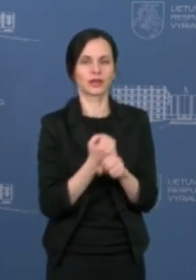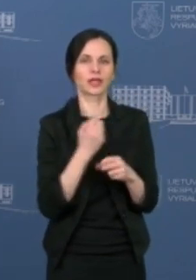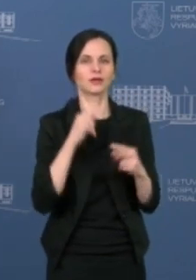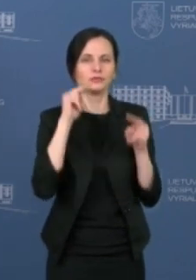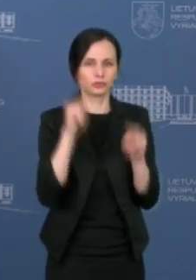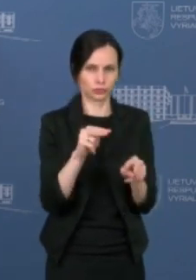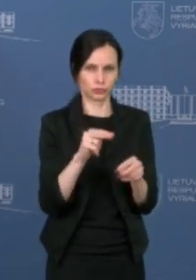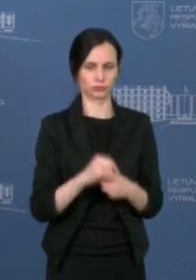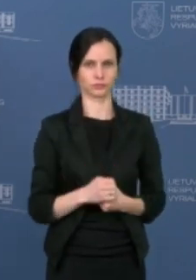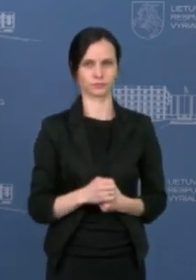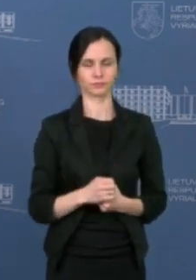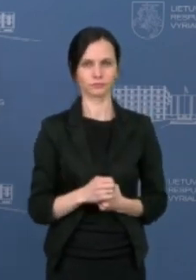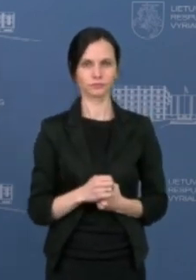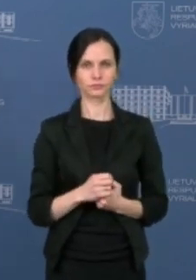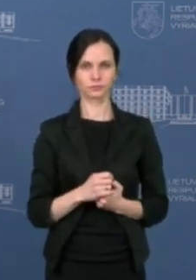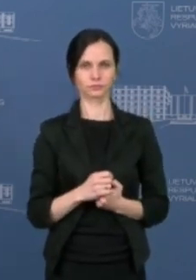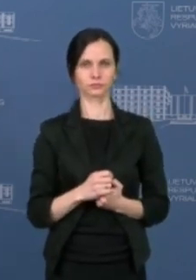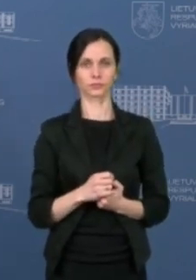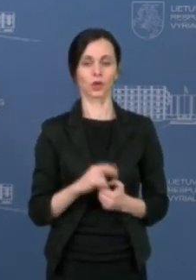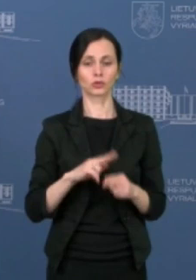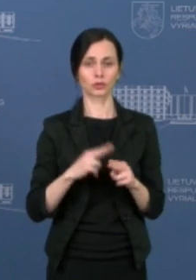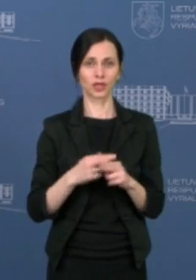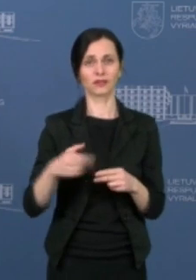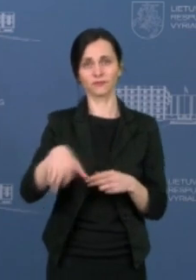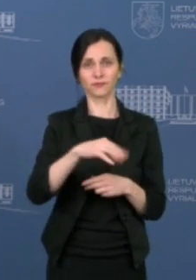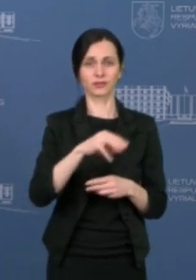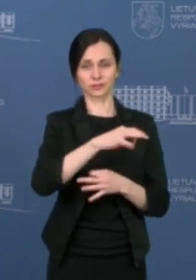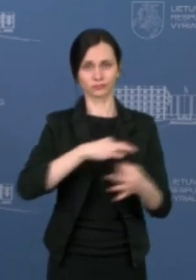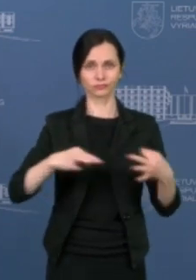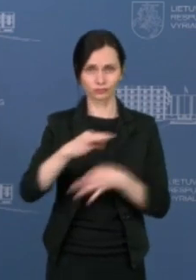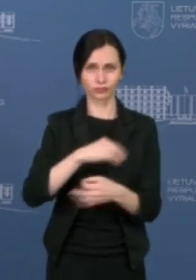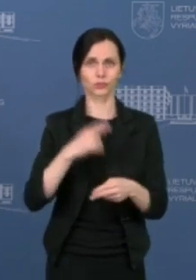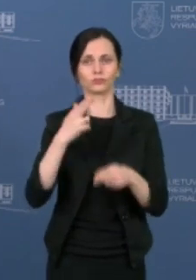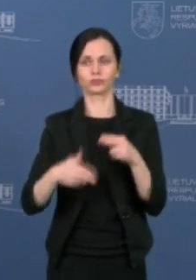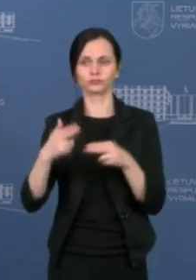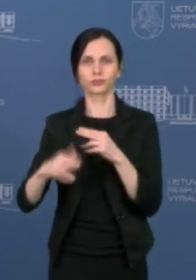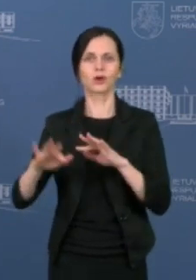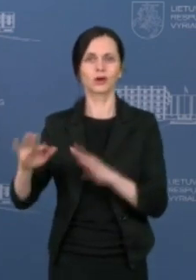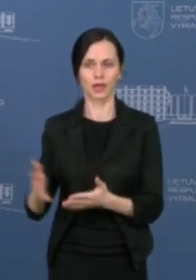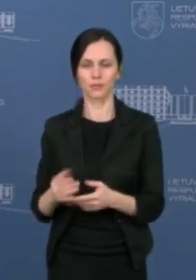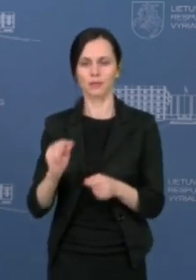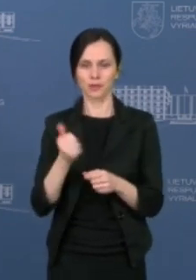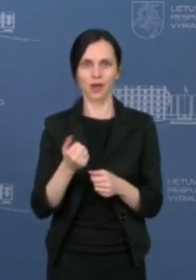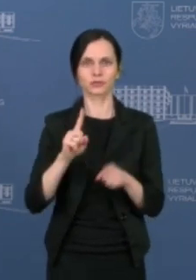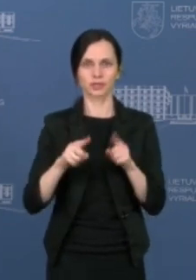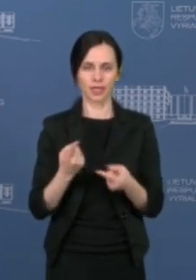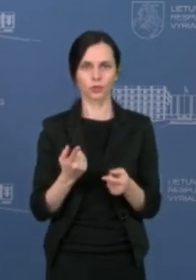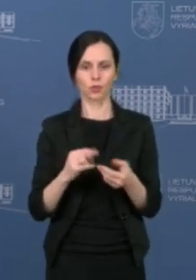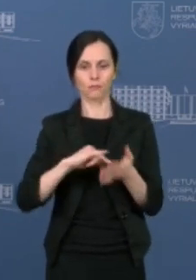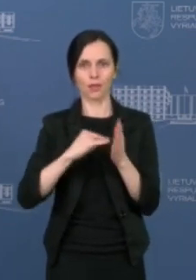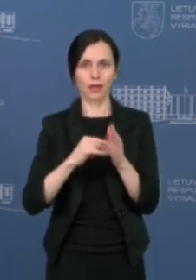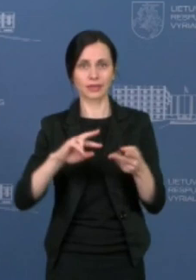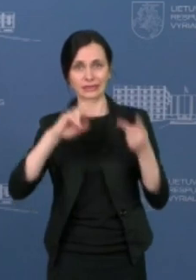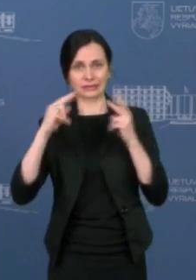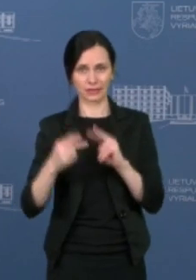sutarta, kad keitimo žingsniai bus daromi visų pirma remintis